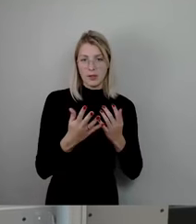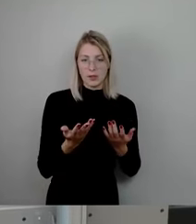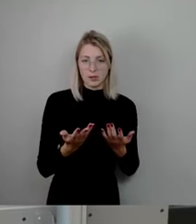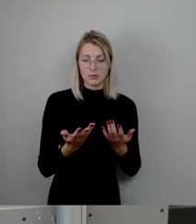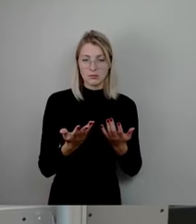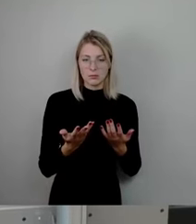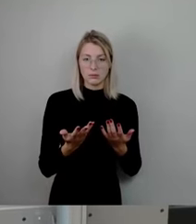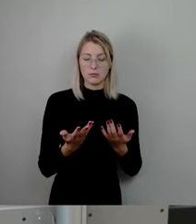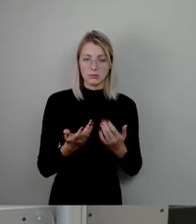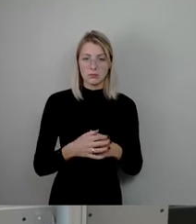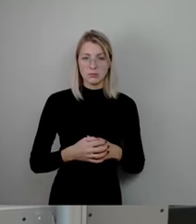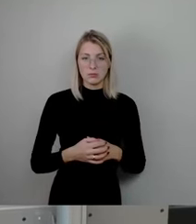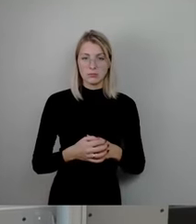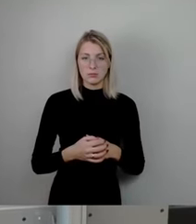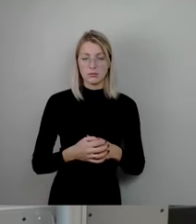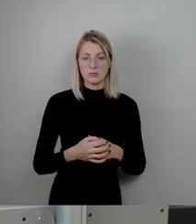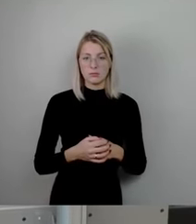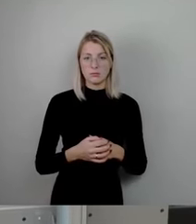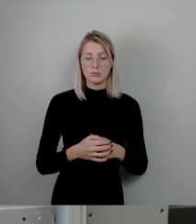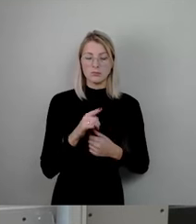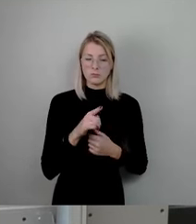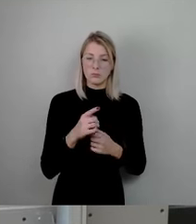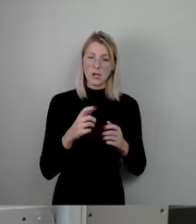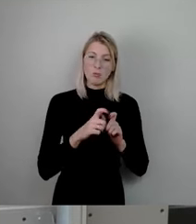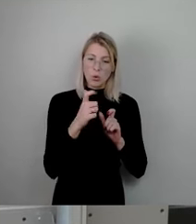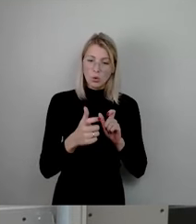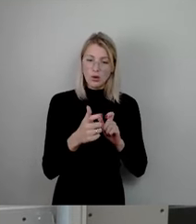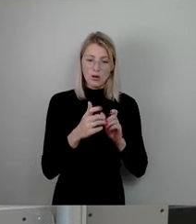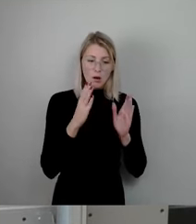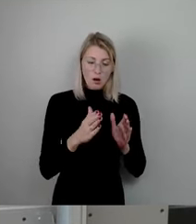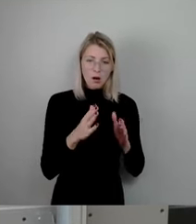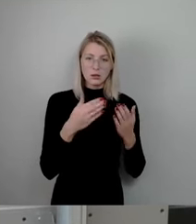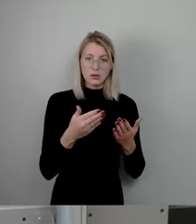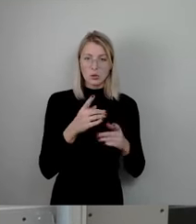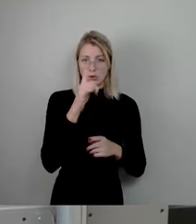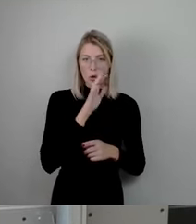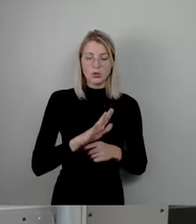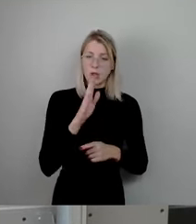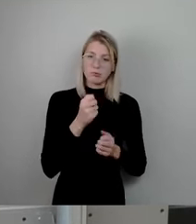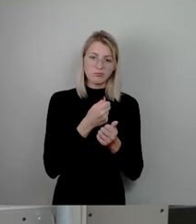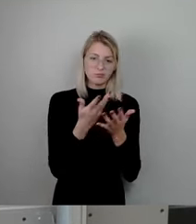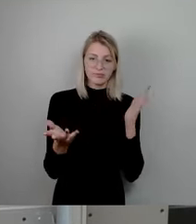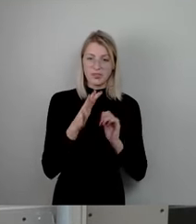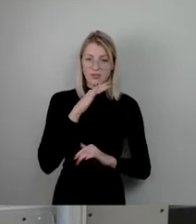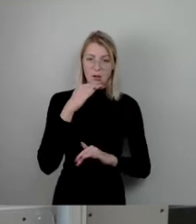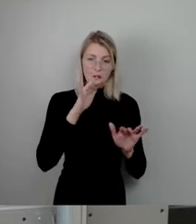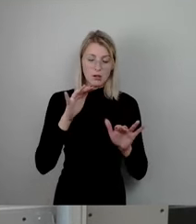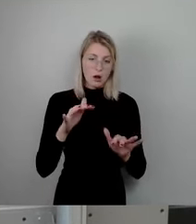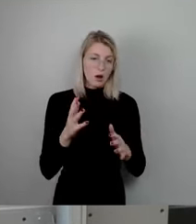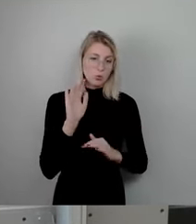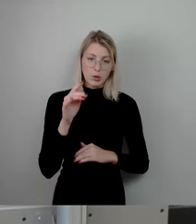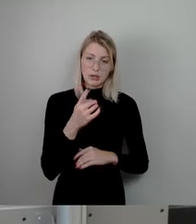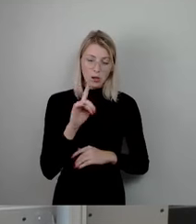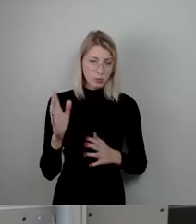Solche Brücken gibt es in Deutschland zigtausend. Und das, was